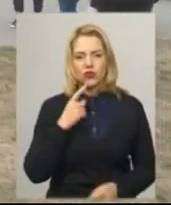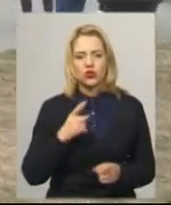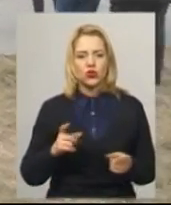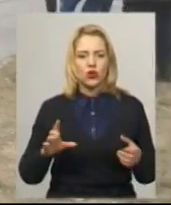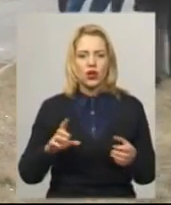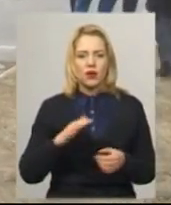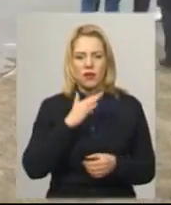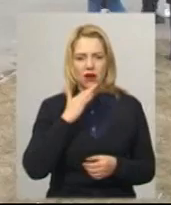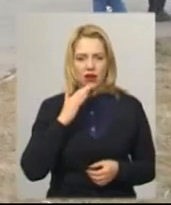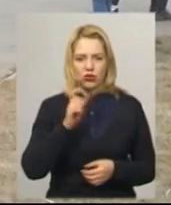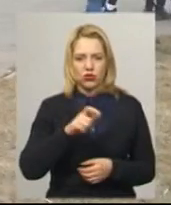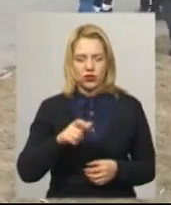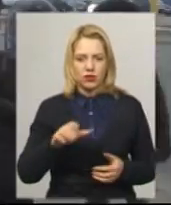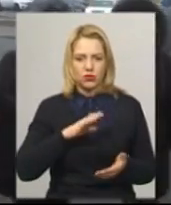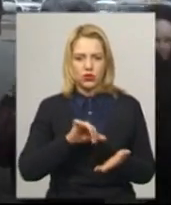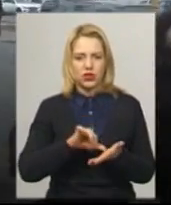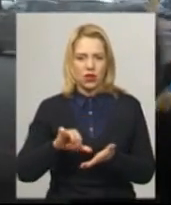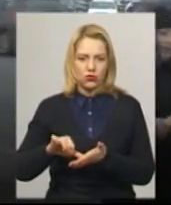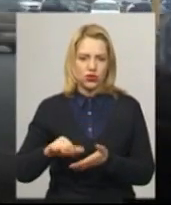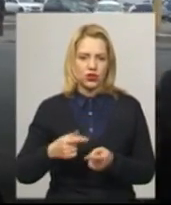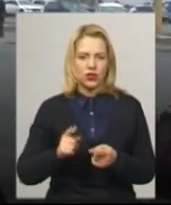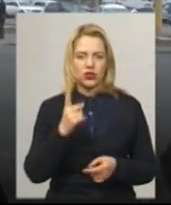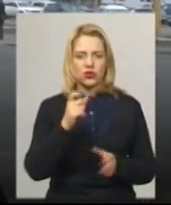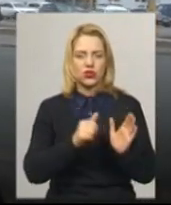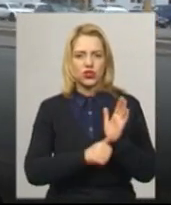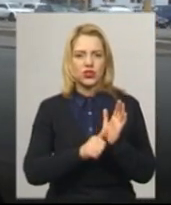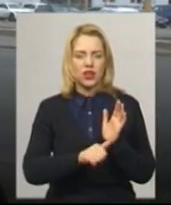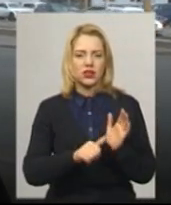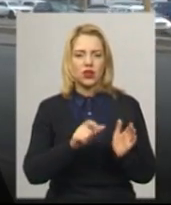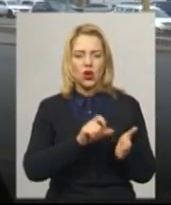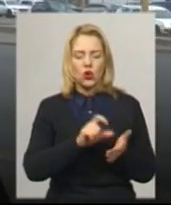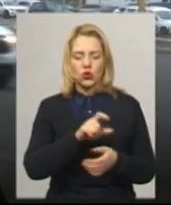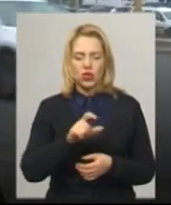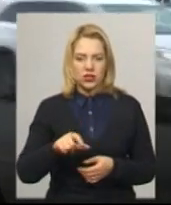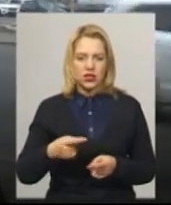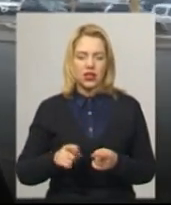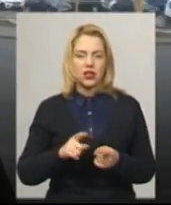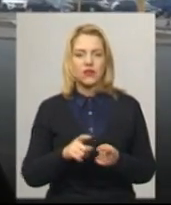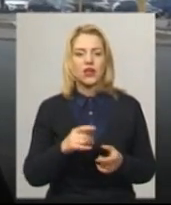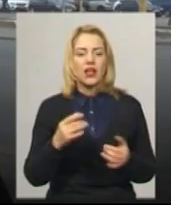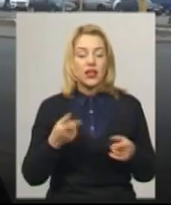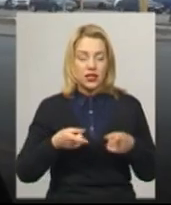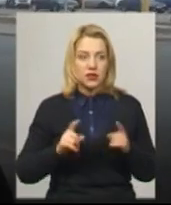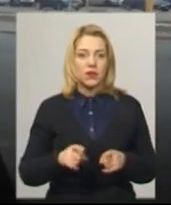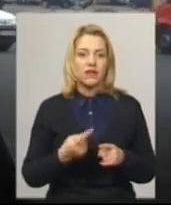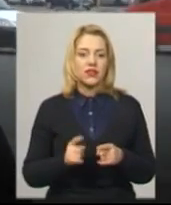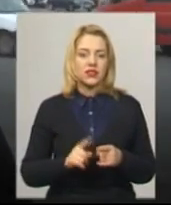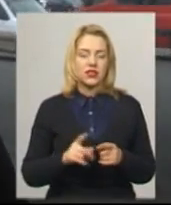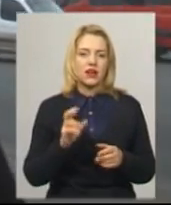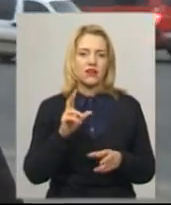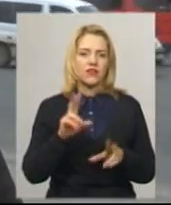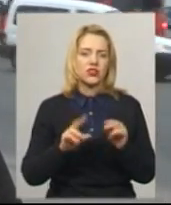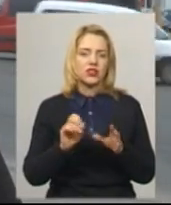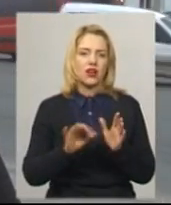учасників, ніж попередні роки. Було залучено близько 600 учасників. Насправді в історії ось таких ланцюгів Єдності у Хмельницькому це умовний рекорд.